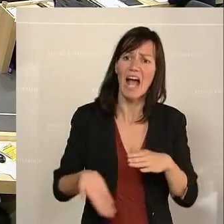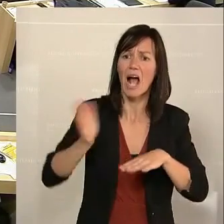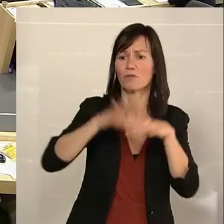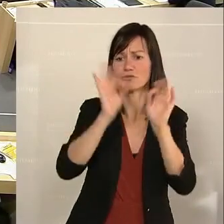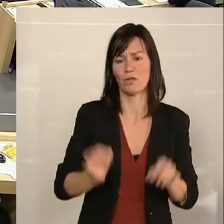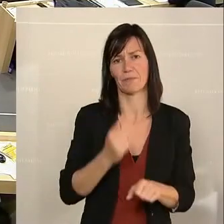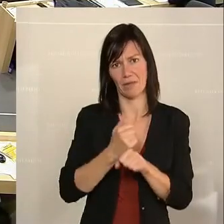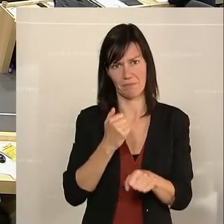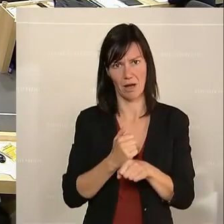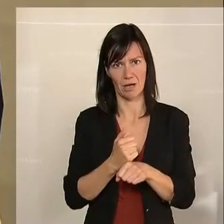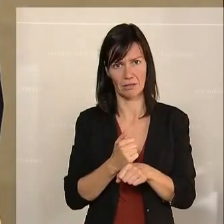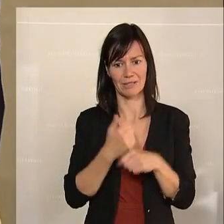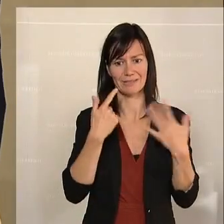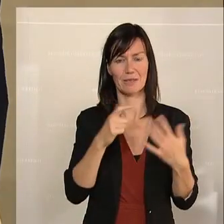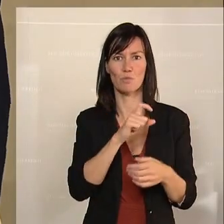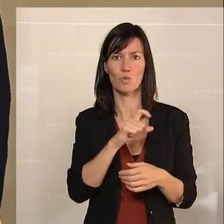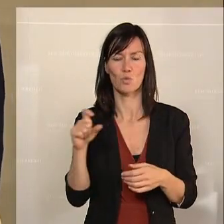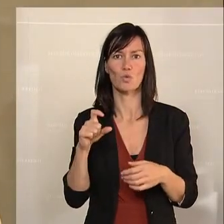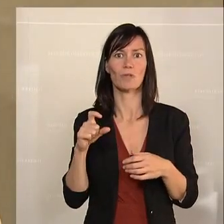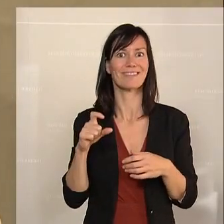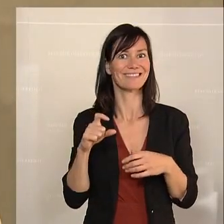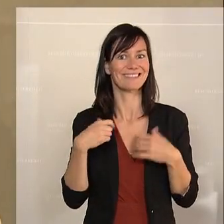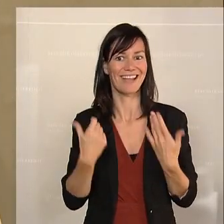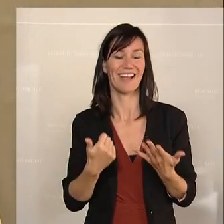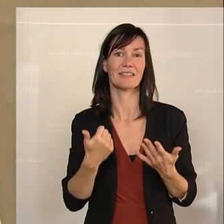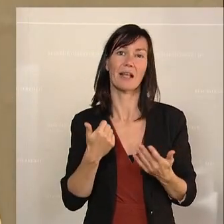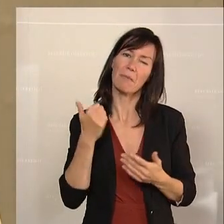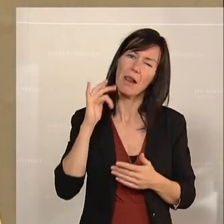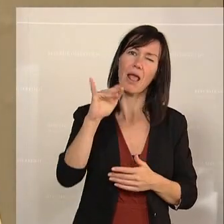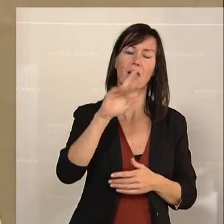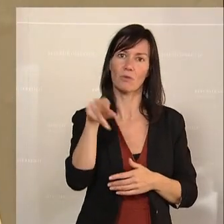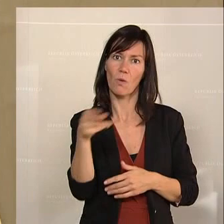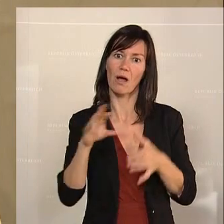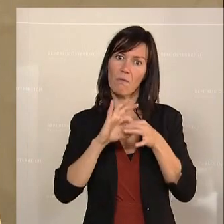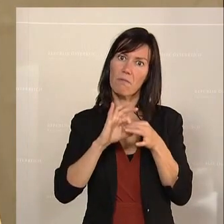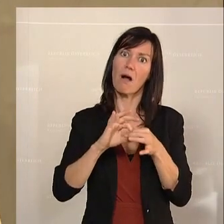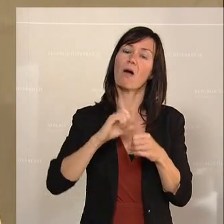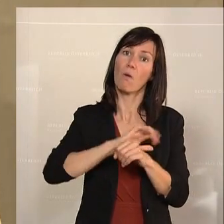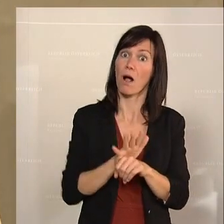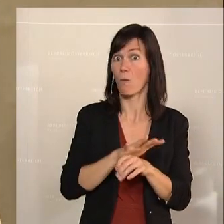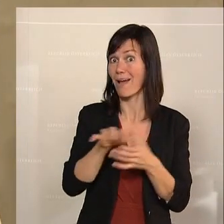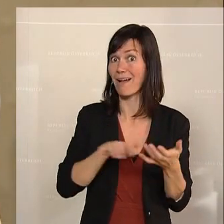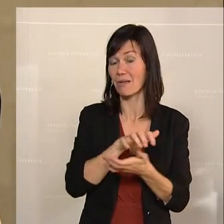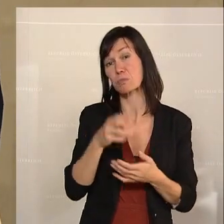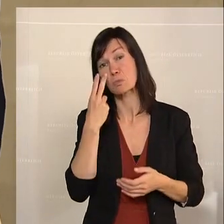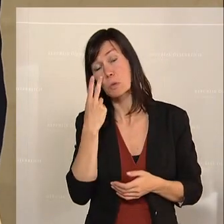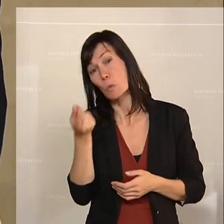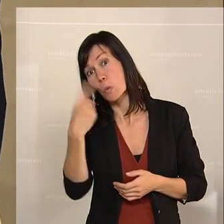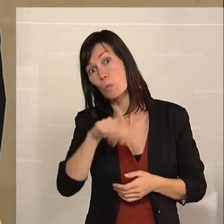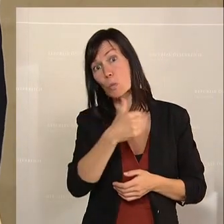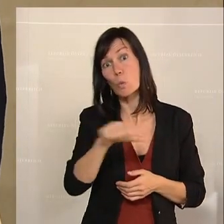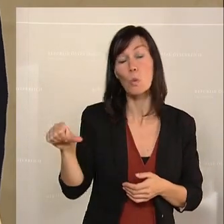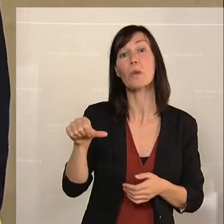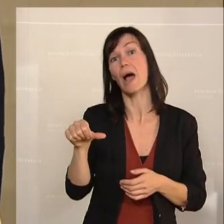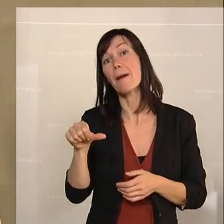67 Milliarden Euro hat der Rechnungshof bereits jetzt errechnet für die Corona-Krise. Und wahrscheinlich sind es sogar 100 Milliarden. Und